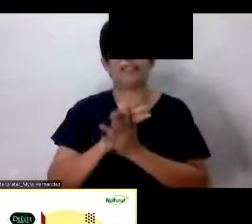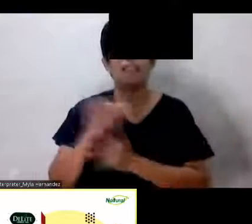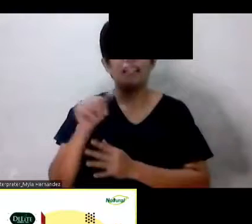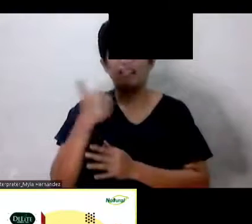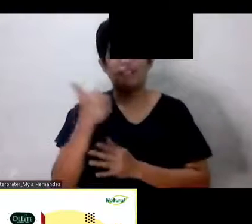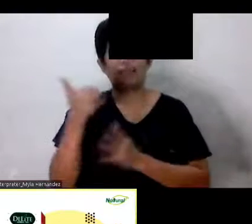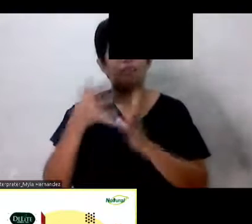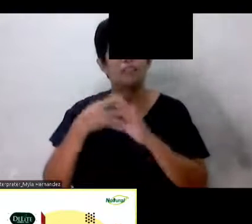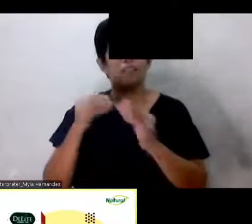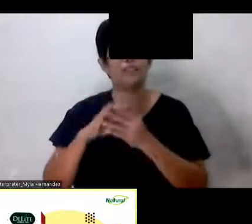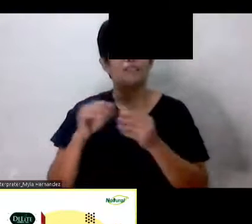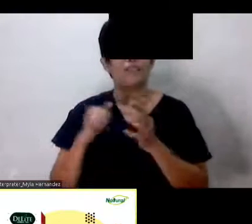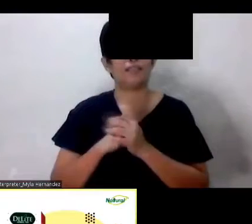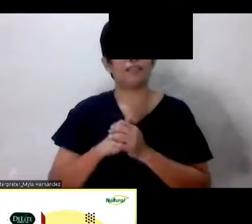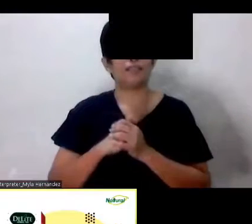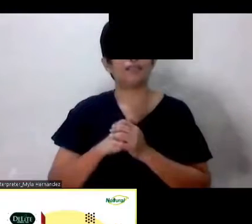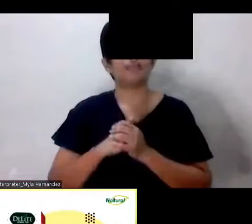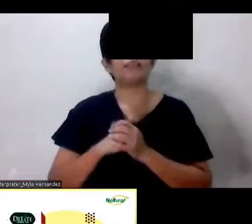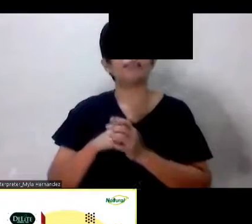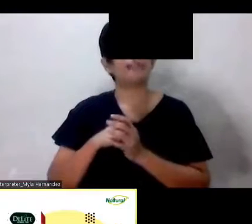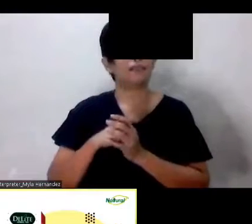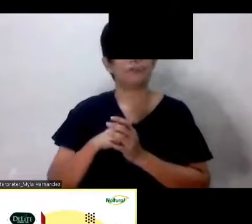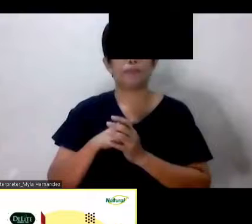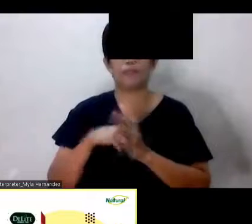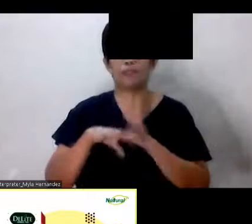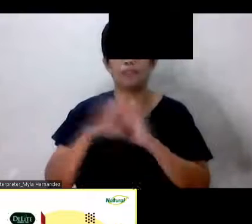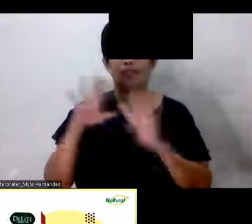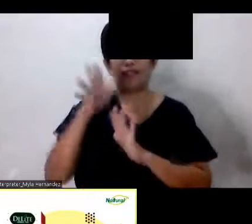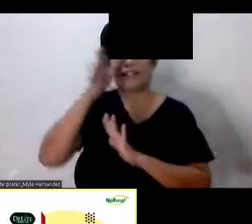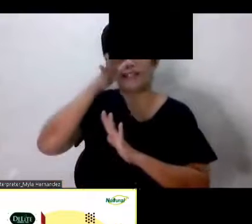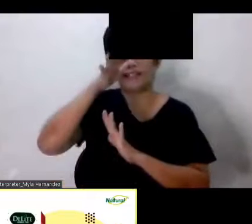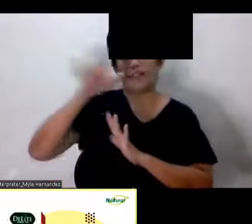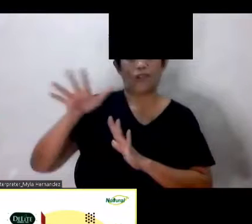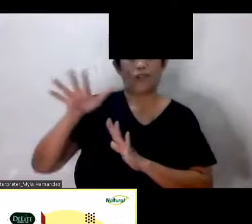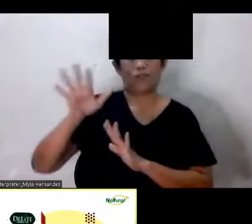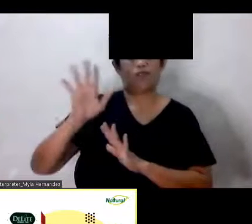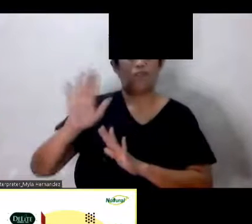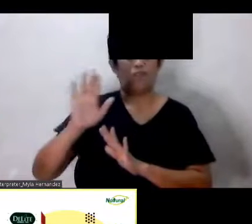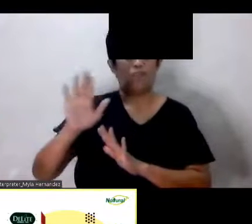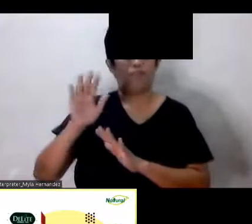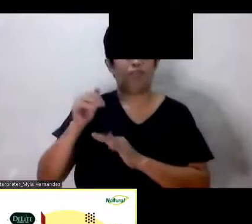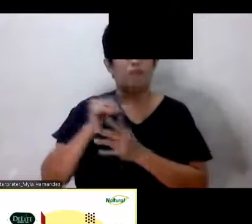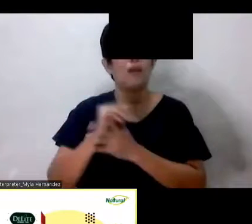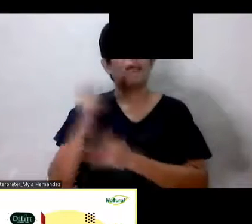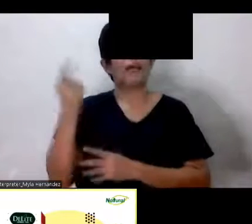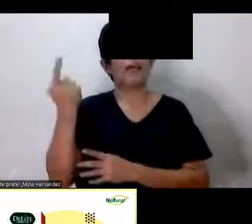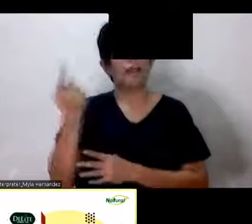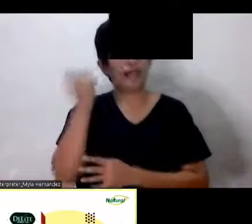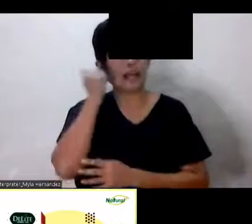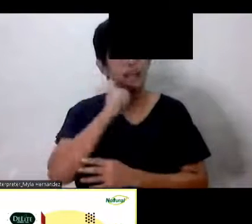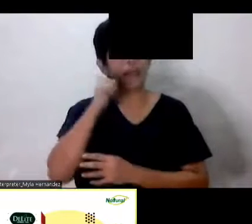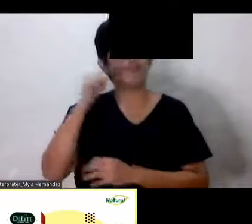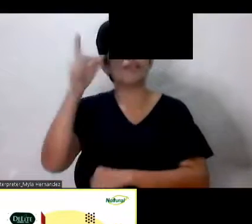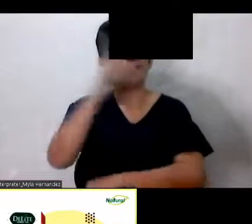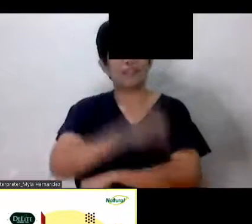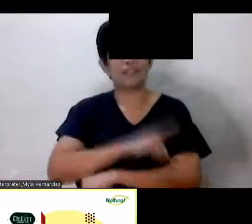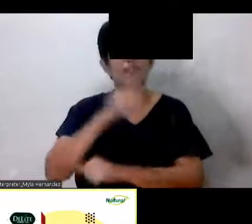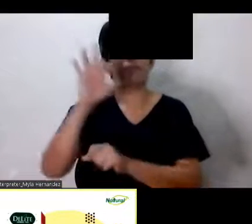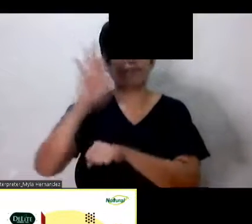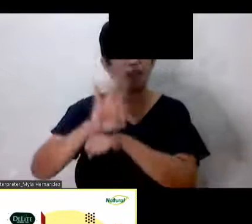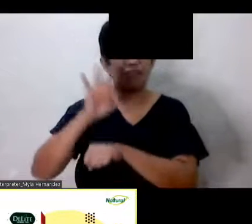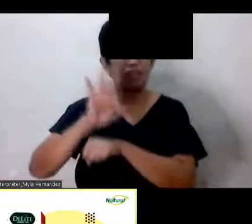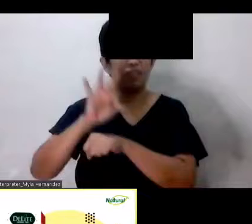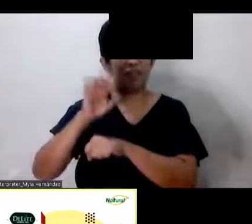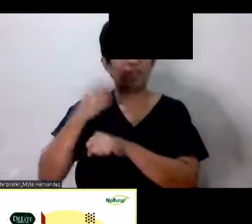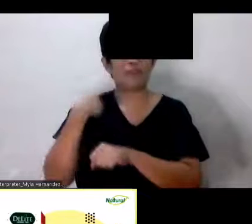blah Okay? Hindi talaga natin pwedeng ipagwalang bahala Okay? Araw-araw yan daily function yan May